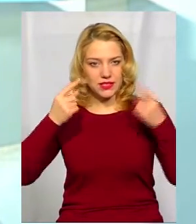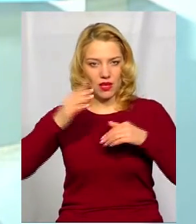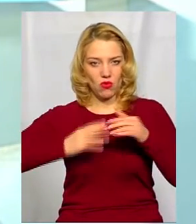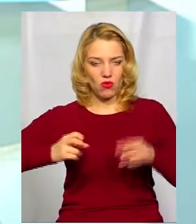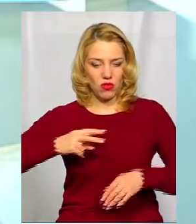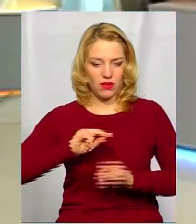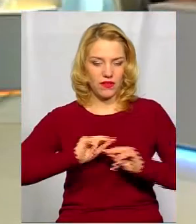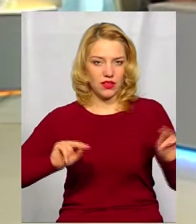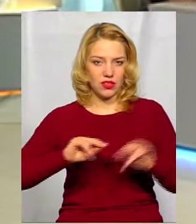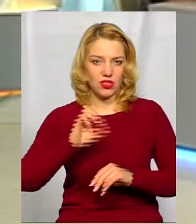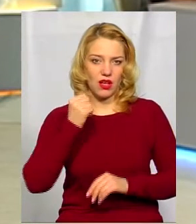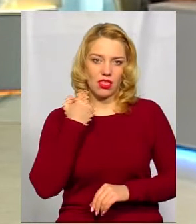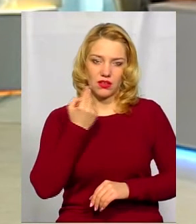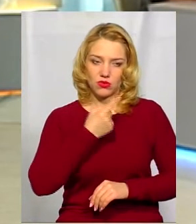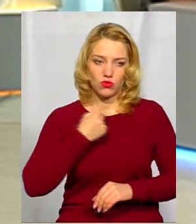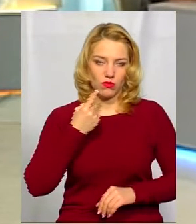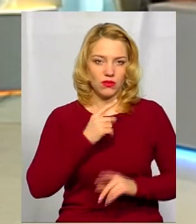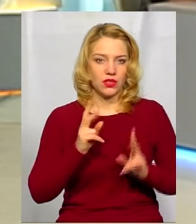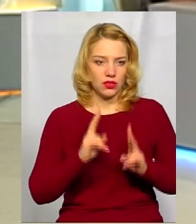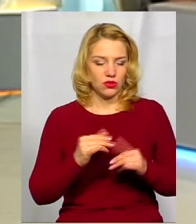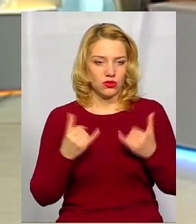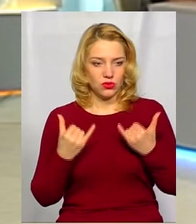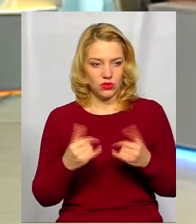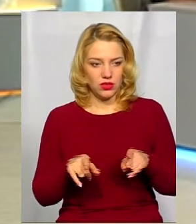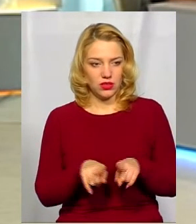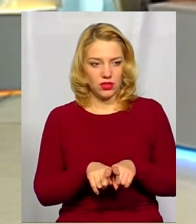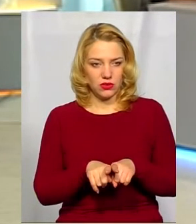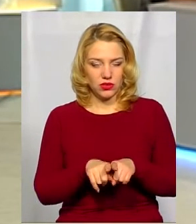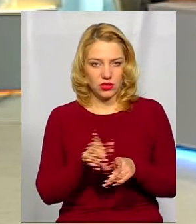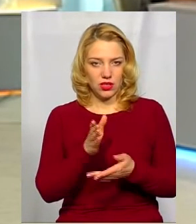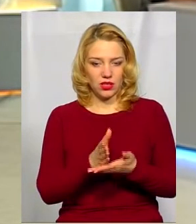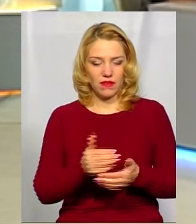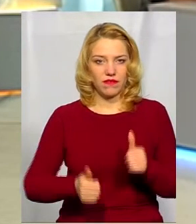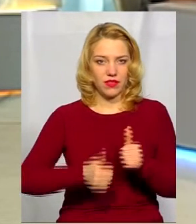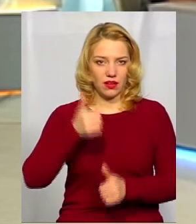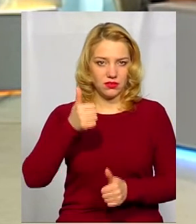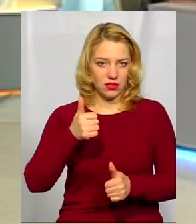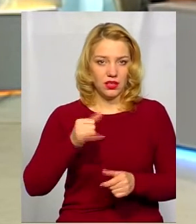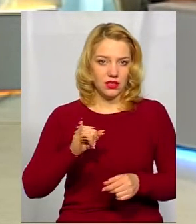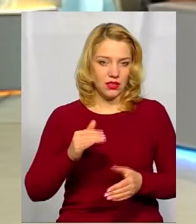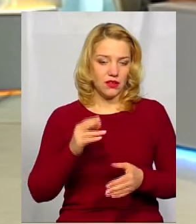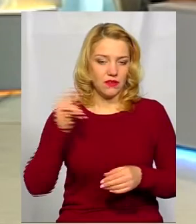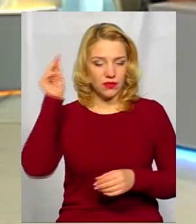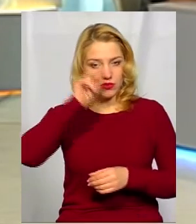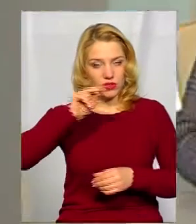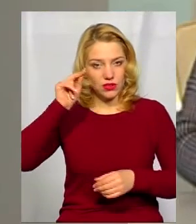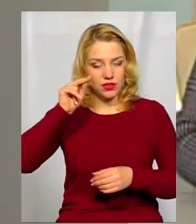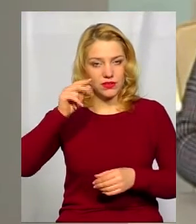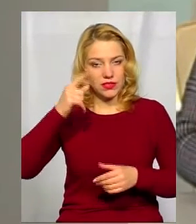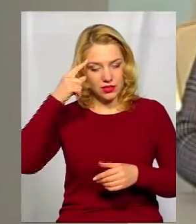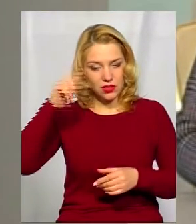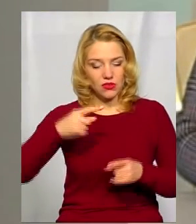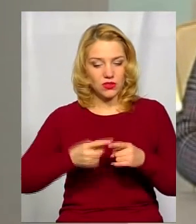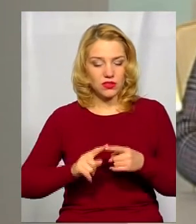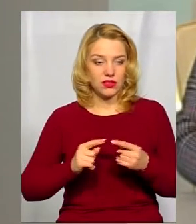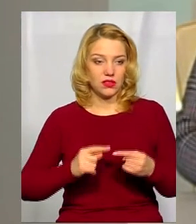і викладачі англійської мови, ось які сьогодні теж, так би мовити, є в тренді, володіють тими речами,